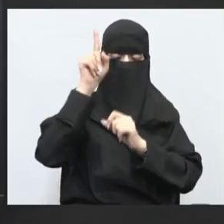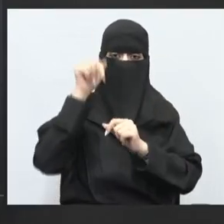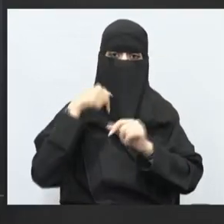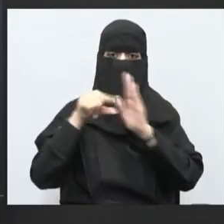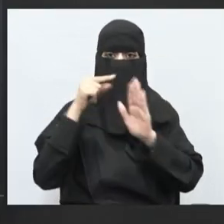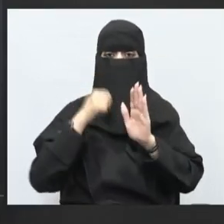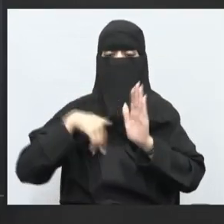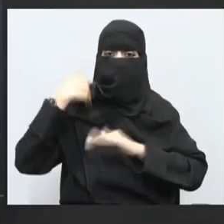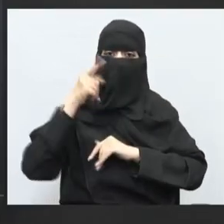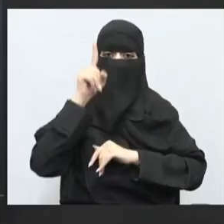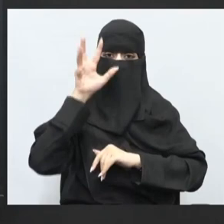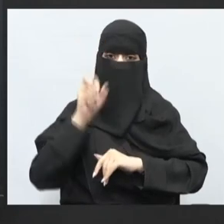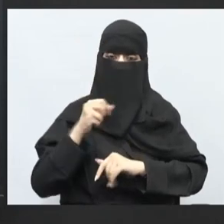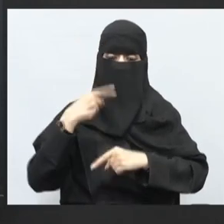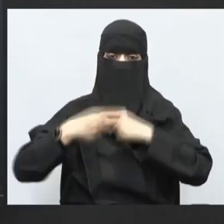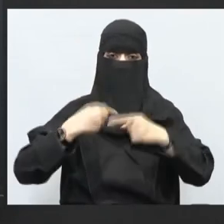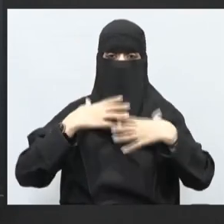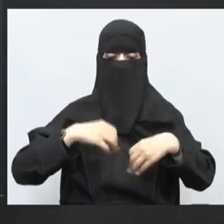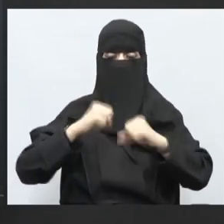الله في درس قادم أستودعكم الله ودمتم بخير